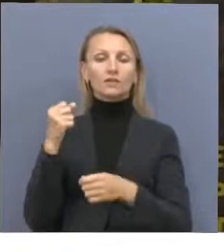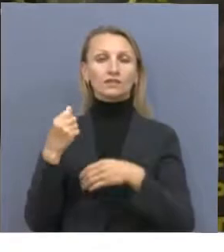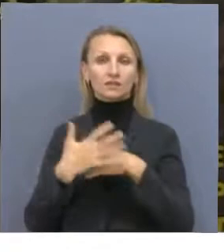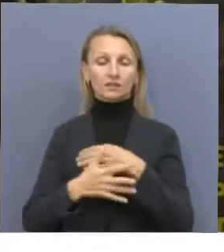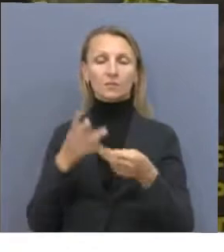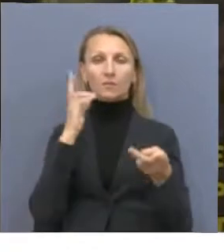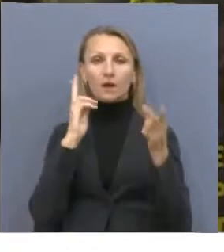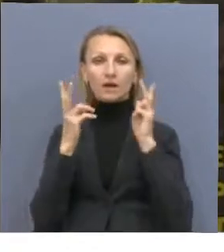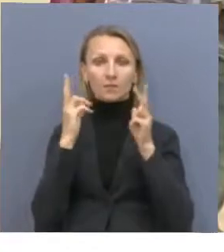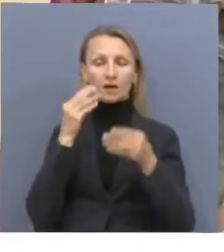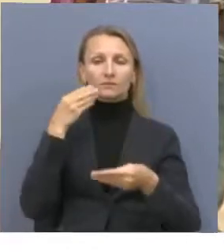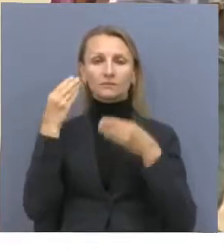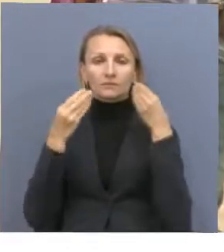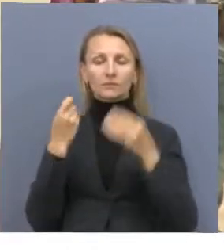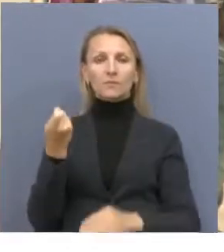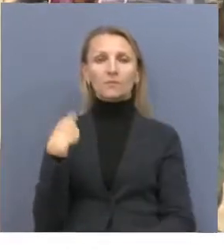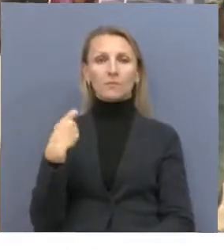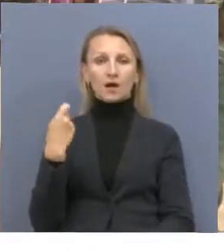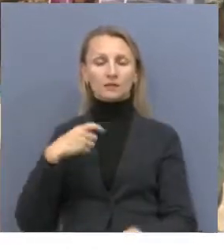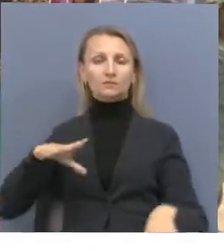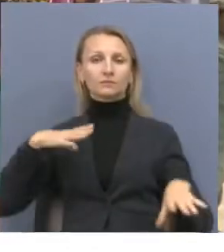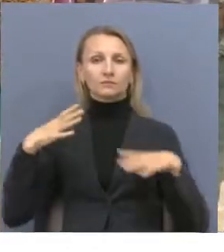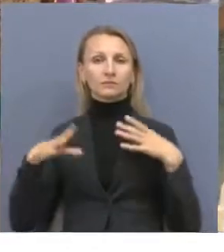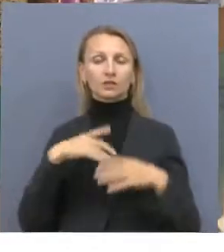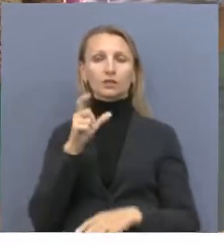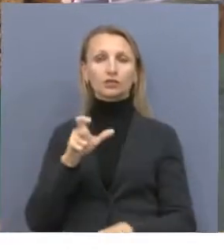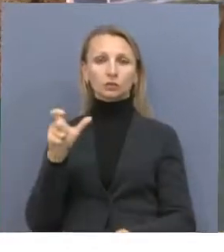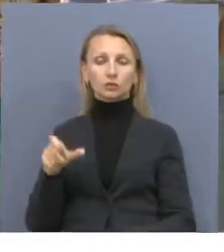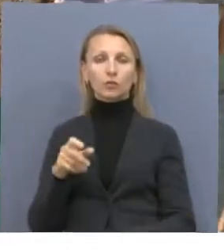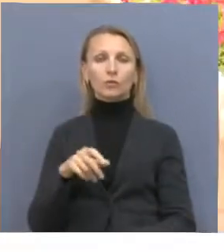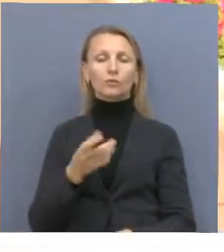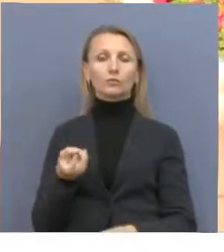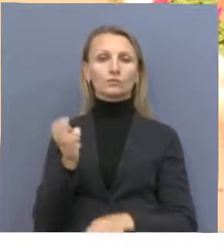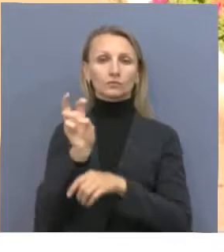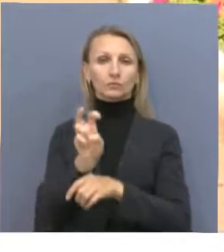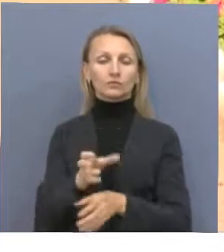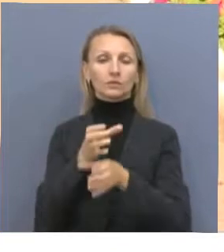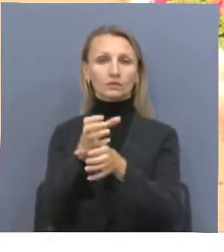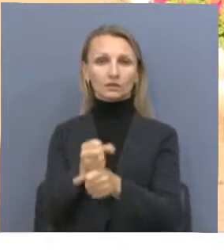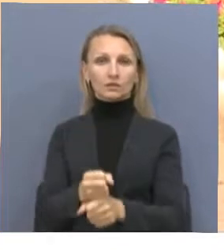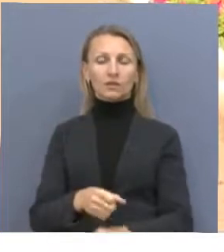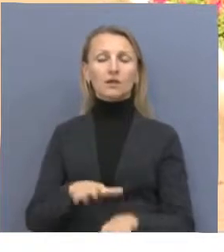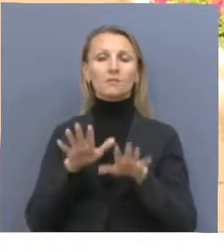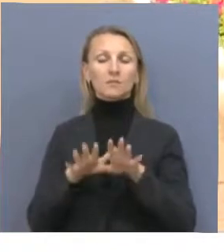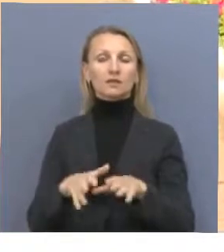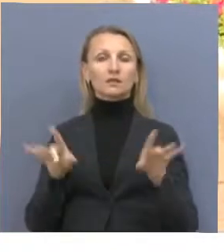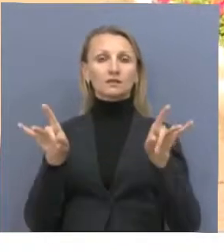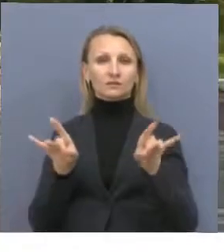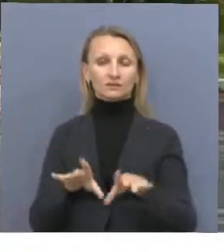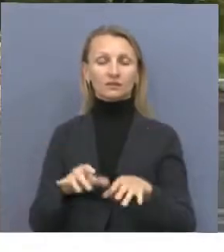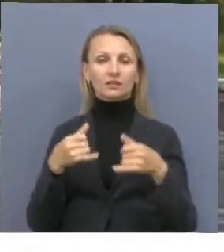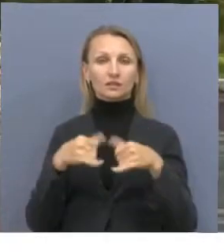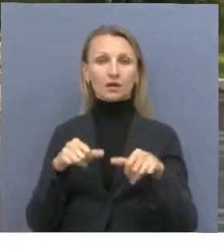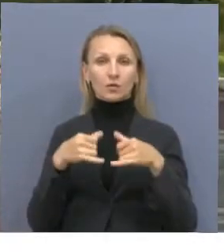салонов красоты, бань, фитнес-центров, количество посетителей все же ограничено. Заведения общественного питания должны обслуживать не более 30